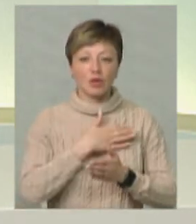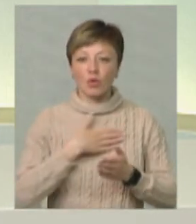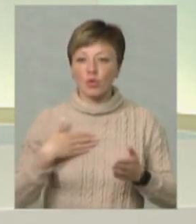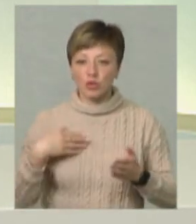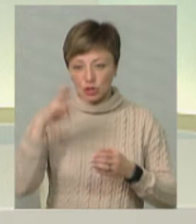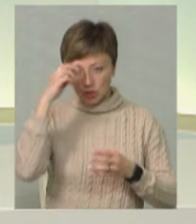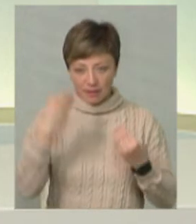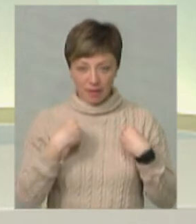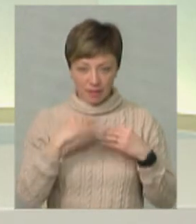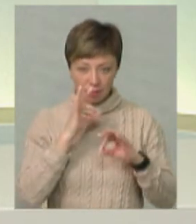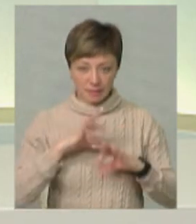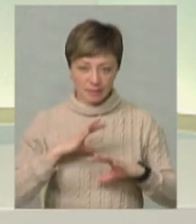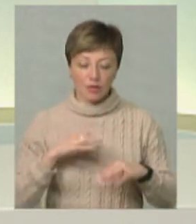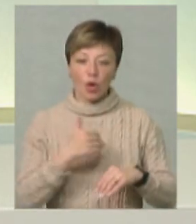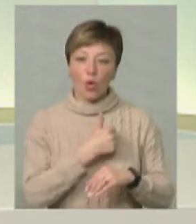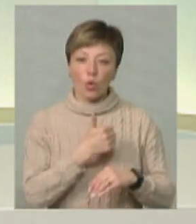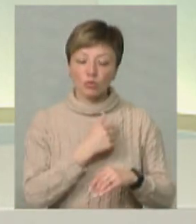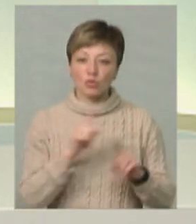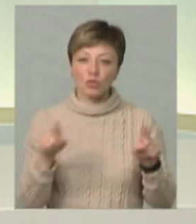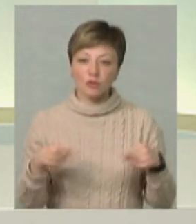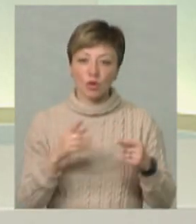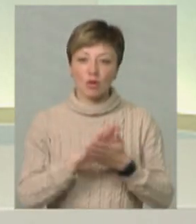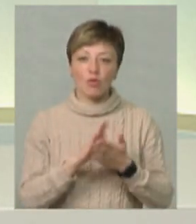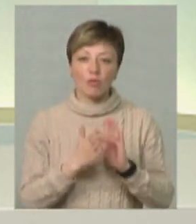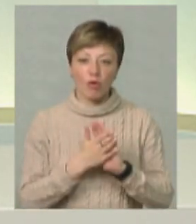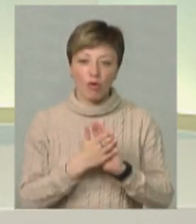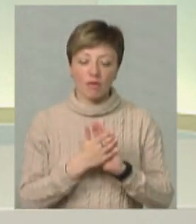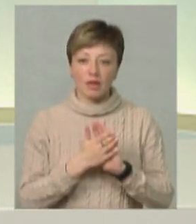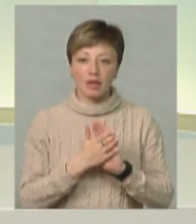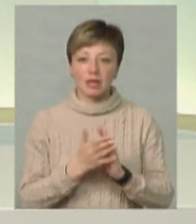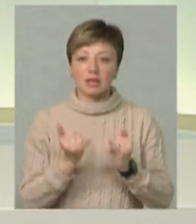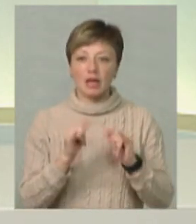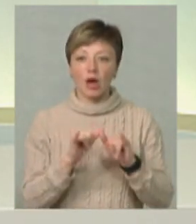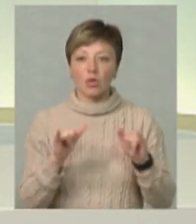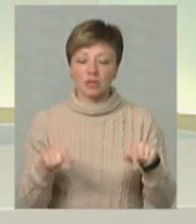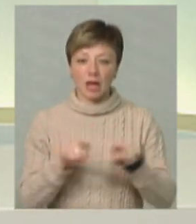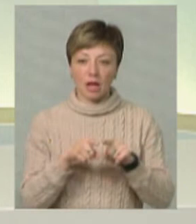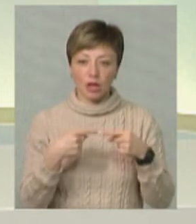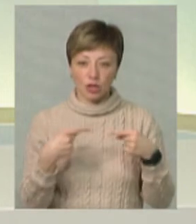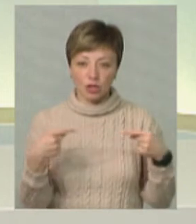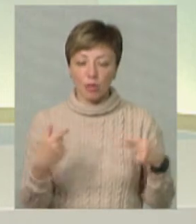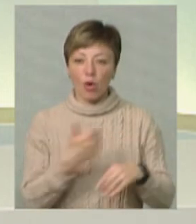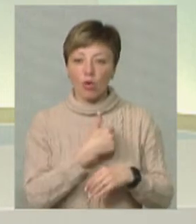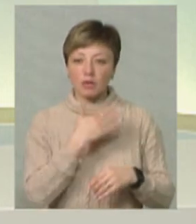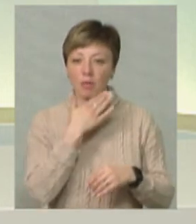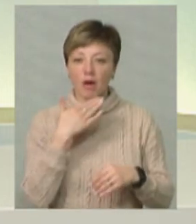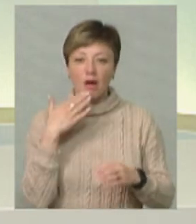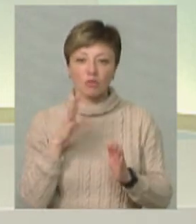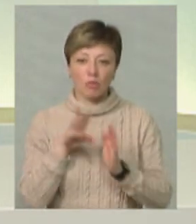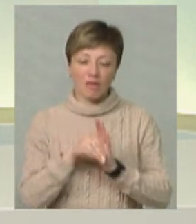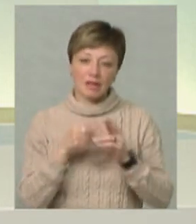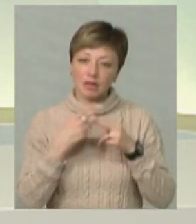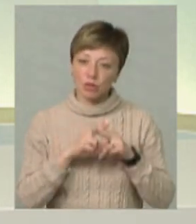держава нам щось давала. Ми хочемо, щоб були створені умови для розвитку таких речей. Тому що ми хочемо багато впровадити